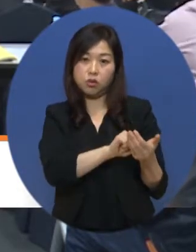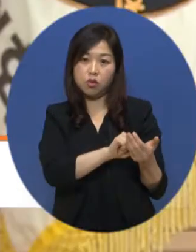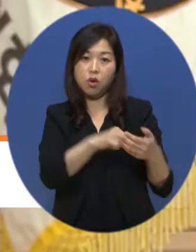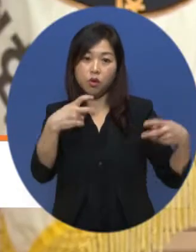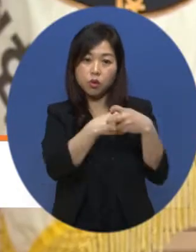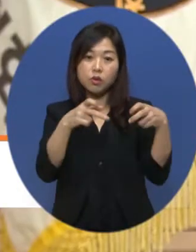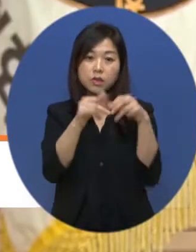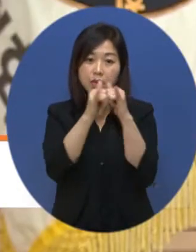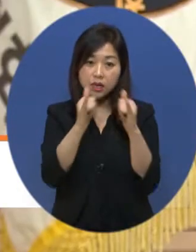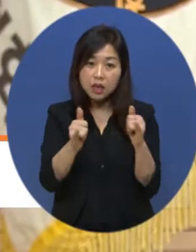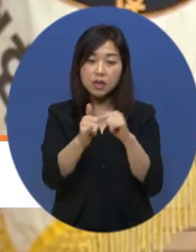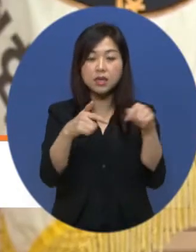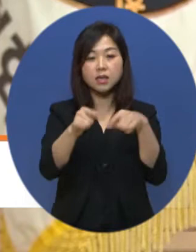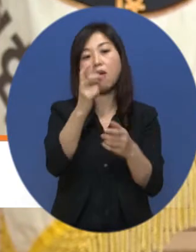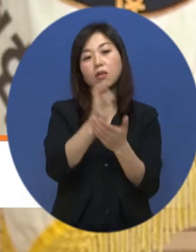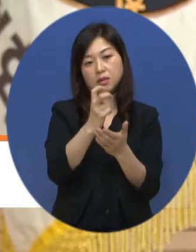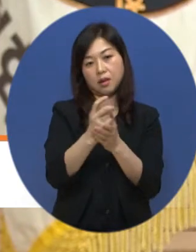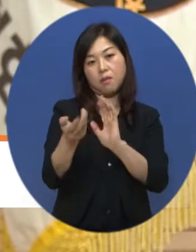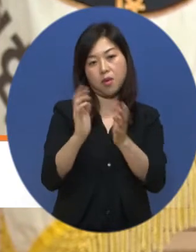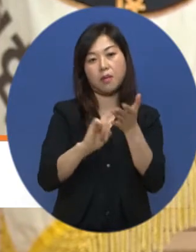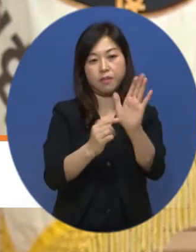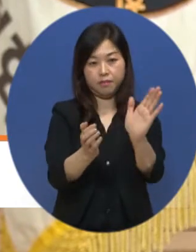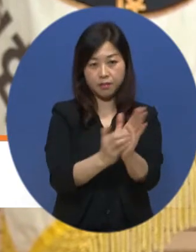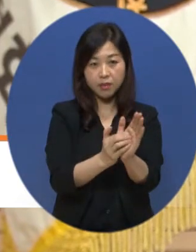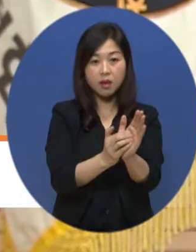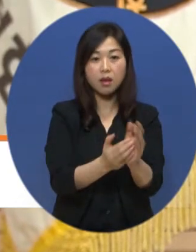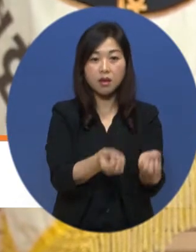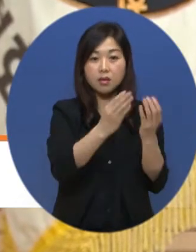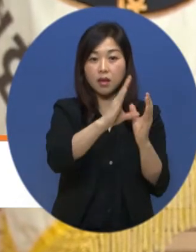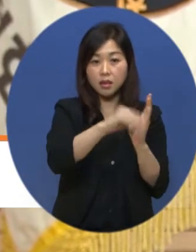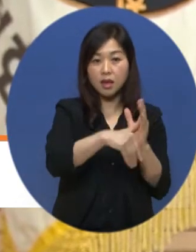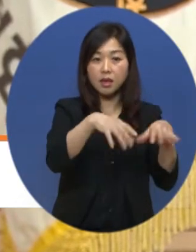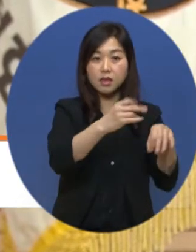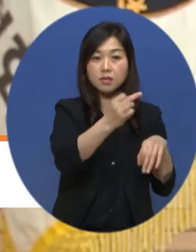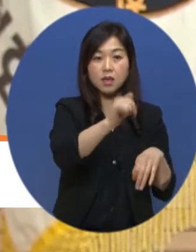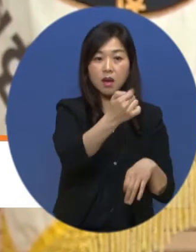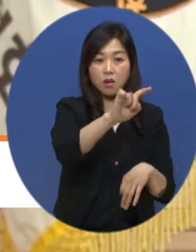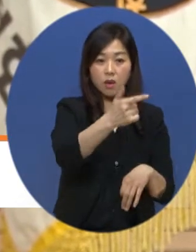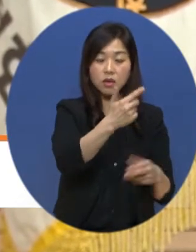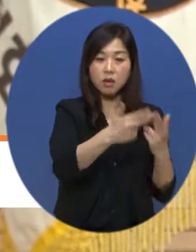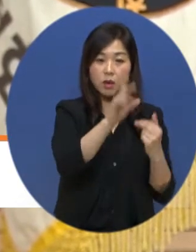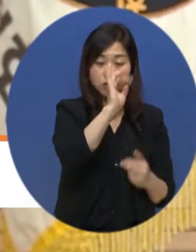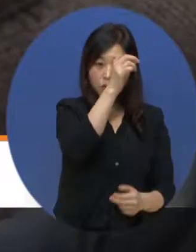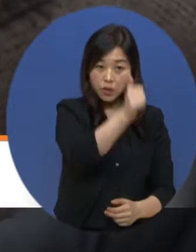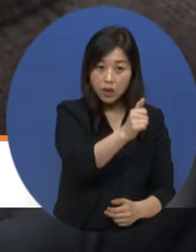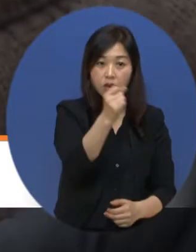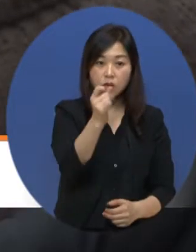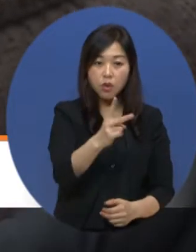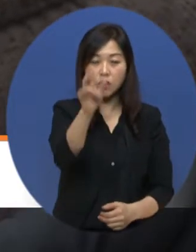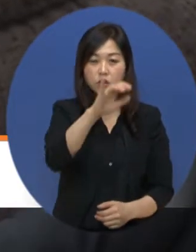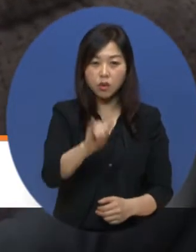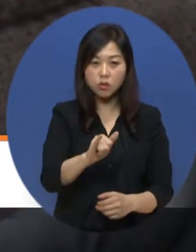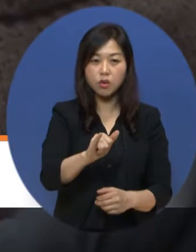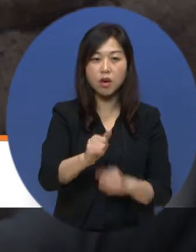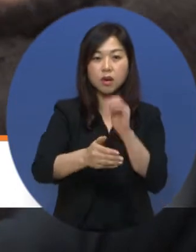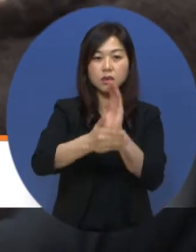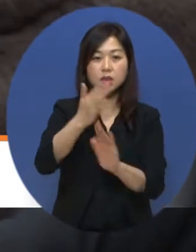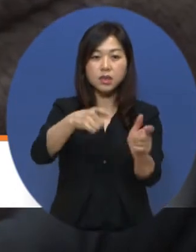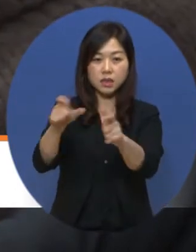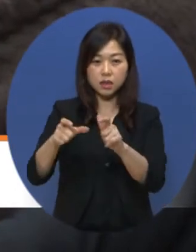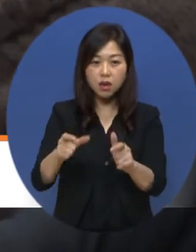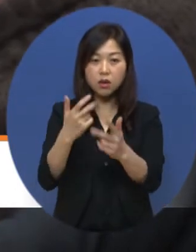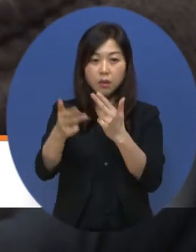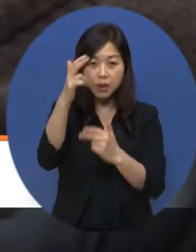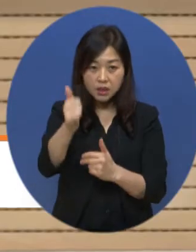열렸습니다. 행사에는 김락환 협회 중앙회장을 비롯해 전국 시도협회장과 지회장, 회원